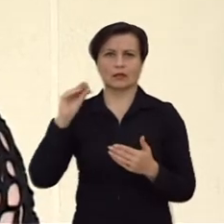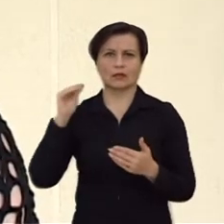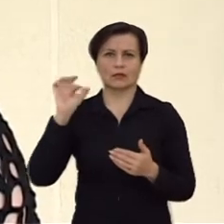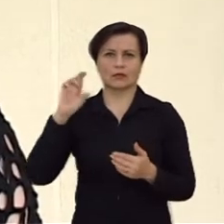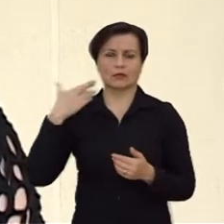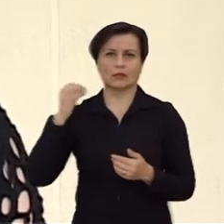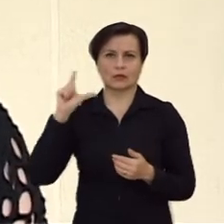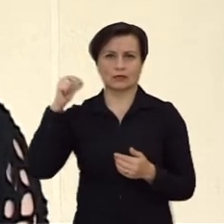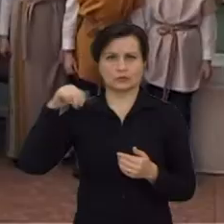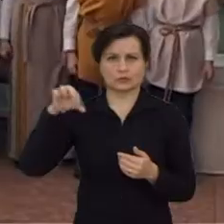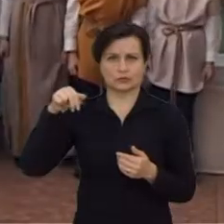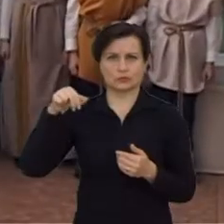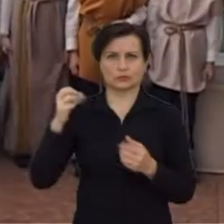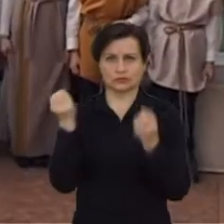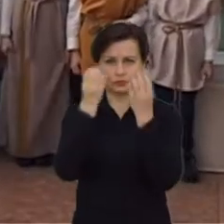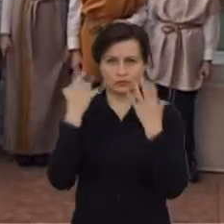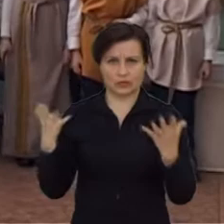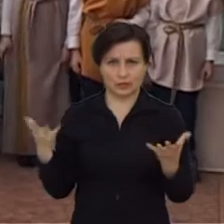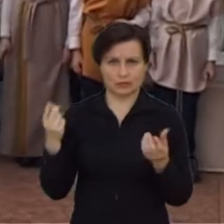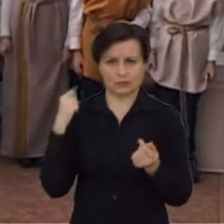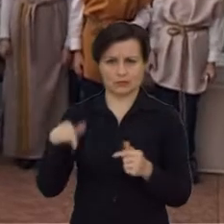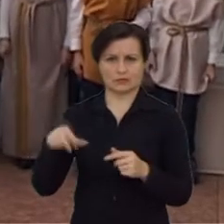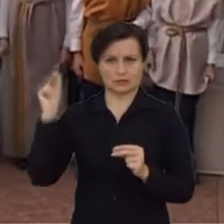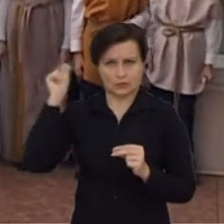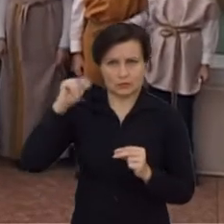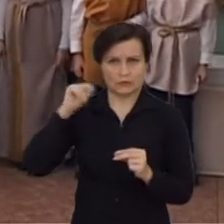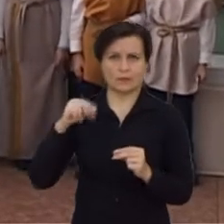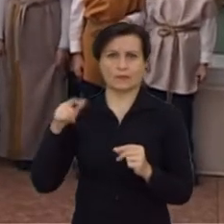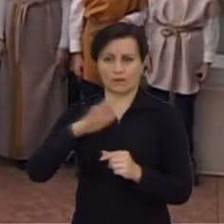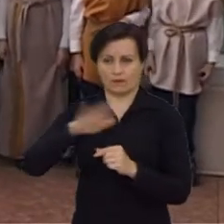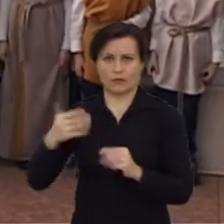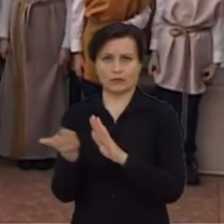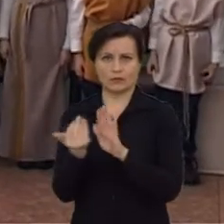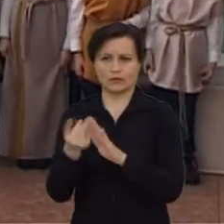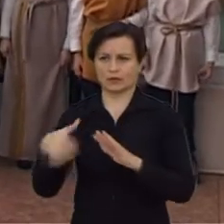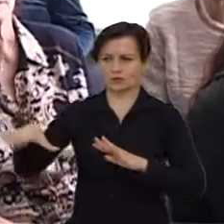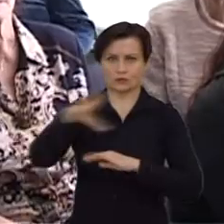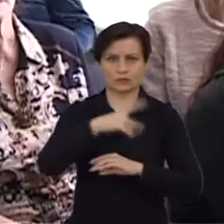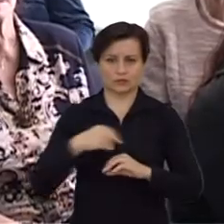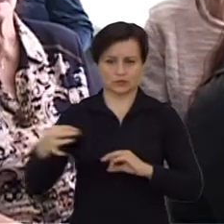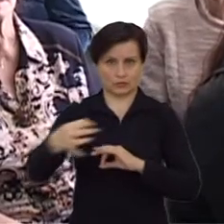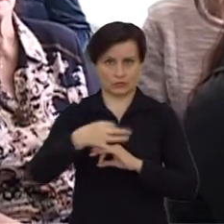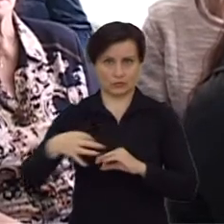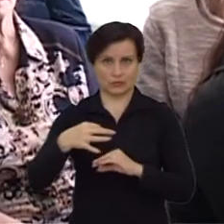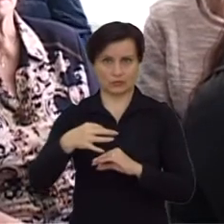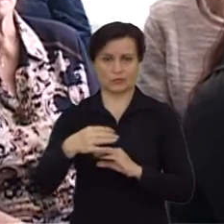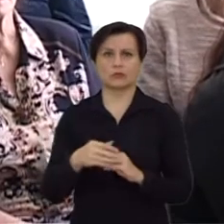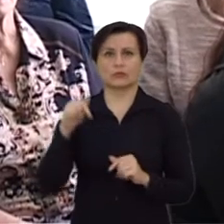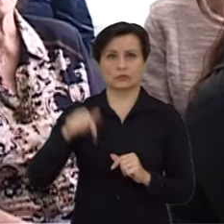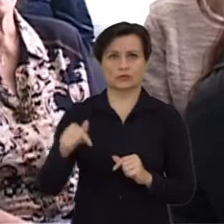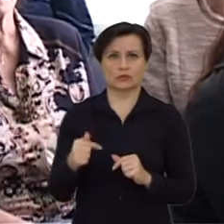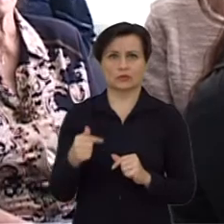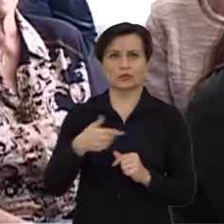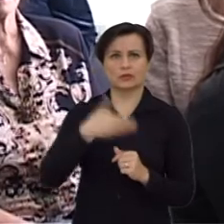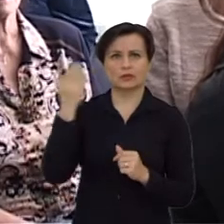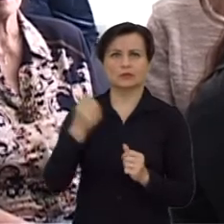neformalusis vaikų švietimas, kuris pakvečia mokinius iš viso rajono. Ir šiai dienai mes